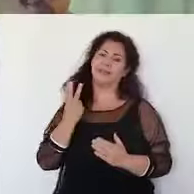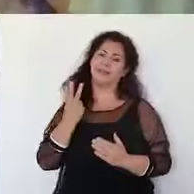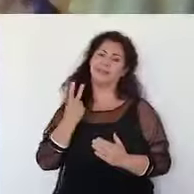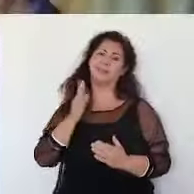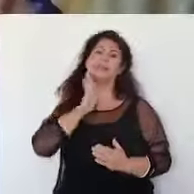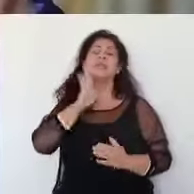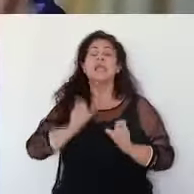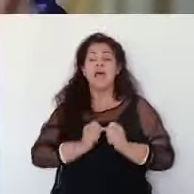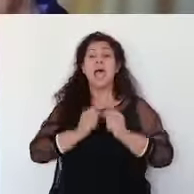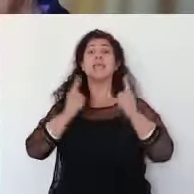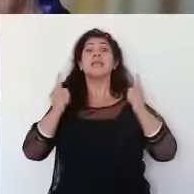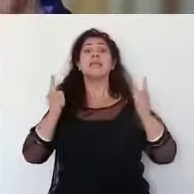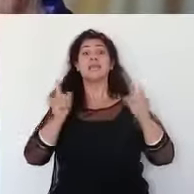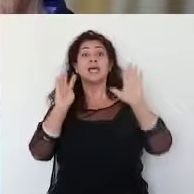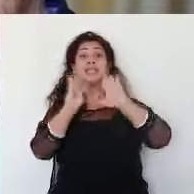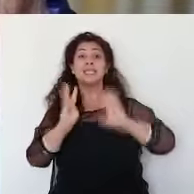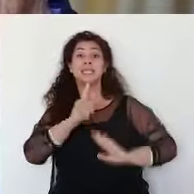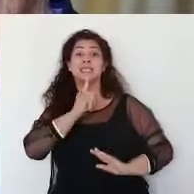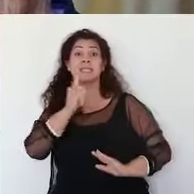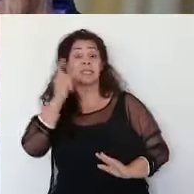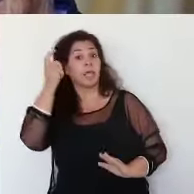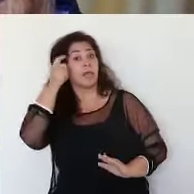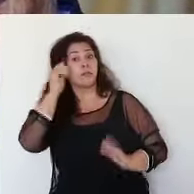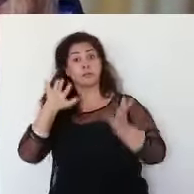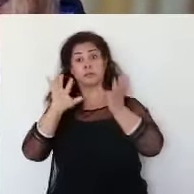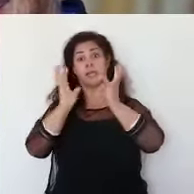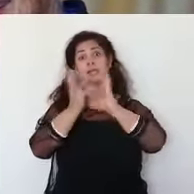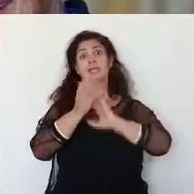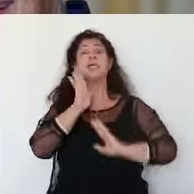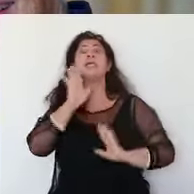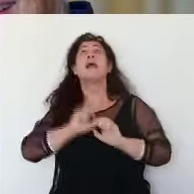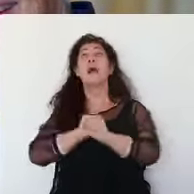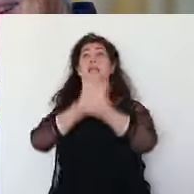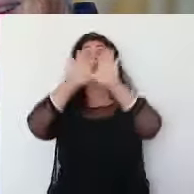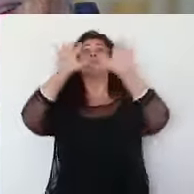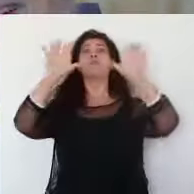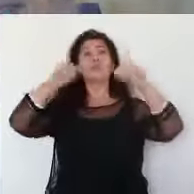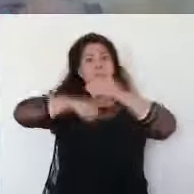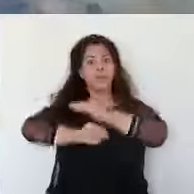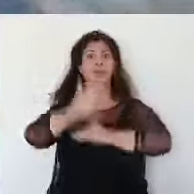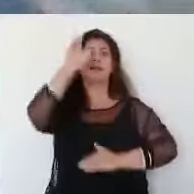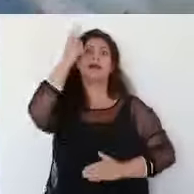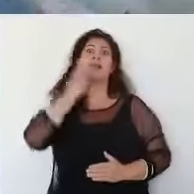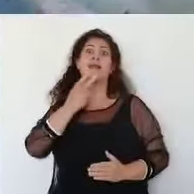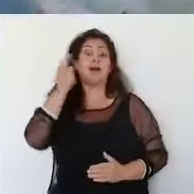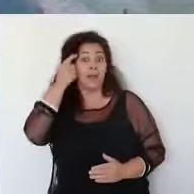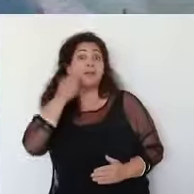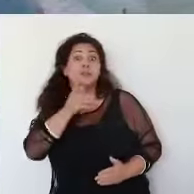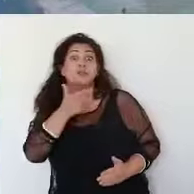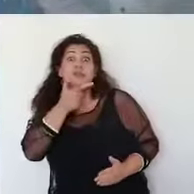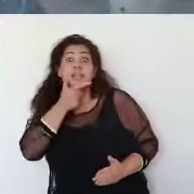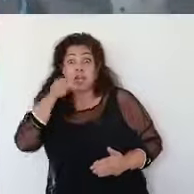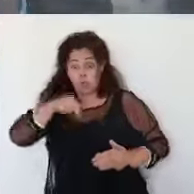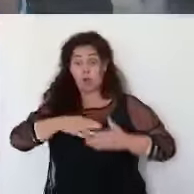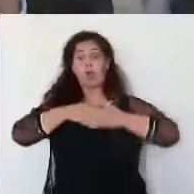يا أنقى تسعين سنة عرفتن هالدني يا أصفى ما خلق الله جنين حزاري